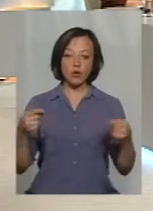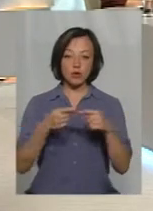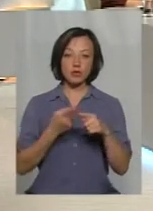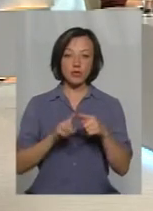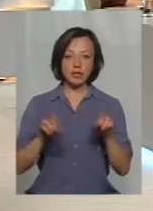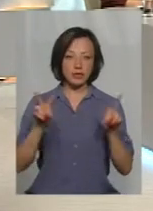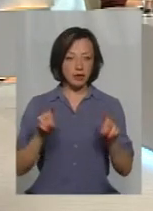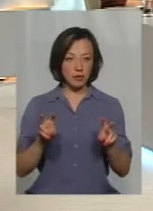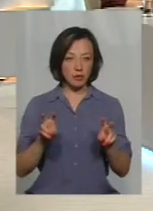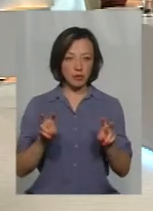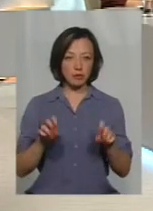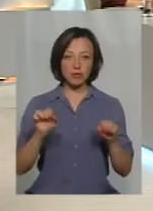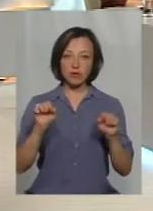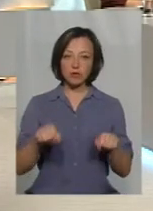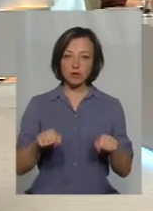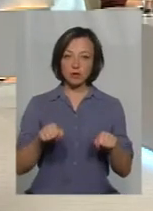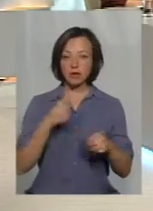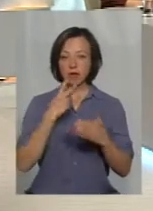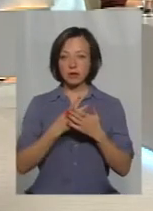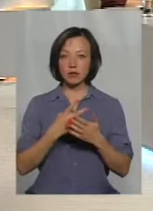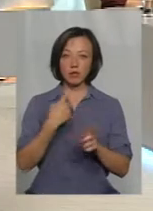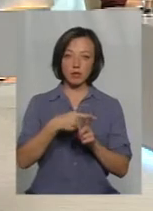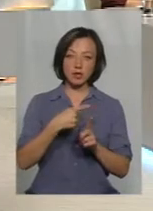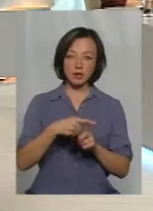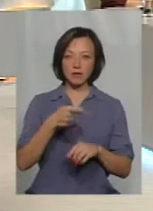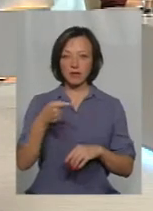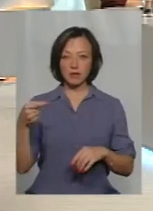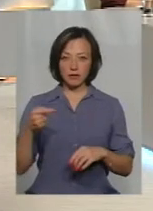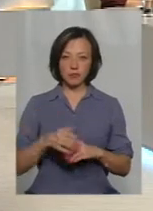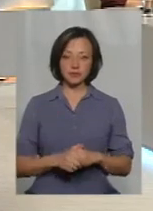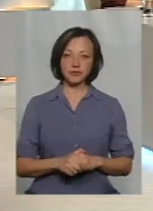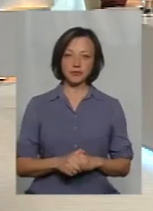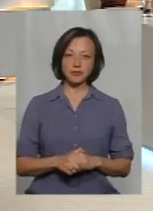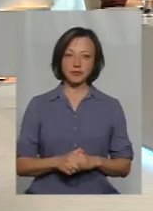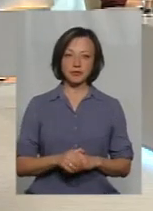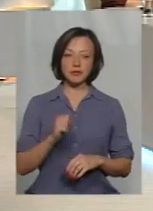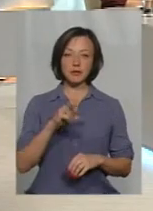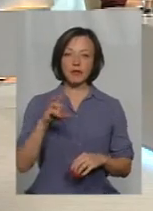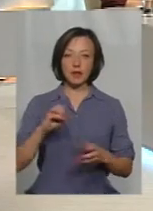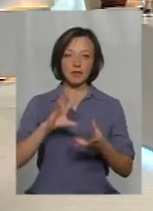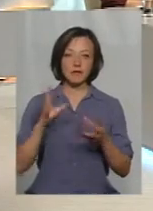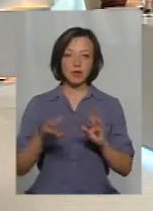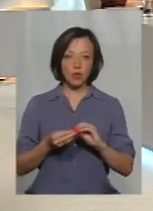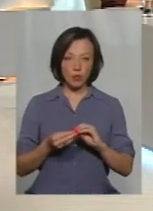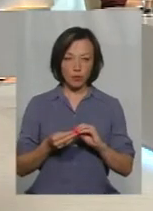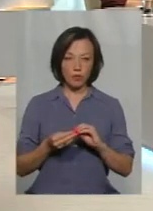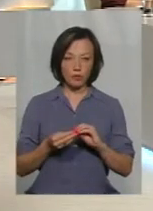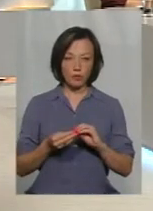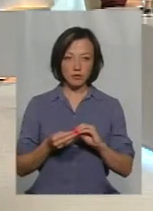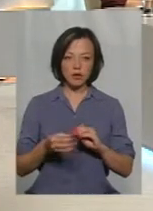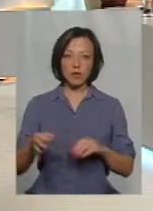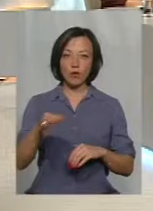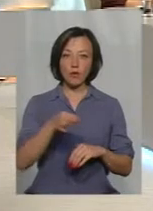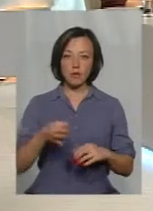тема, можна її бачити як позитивну сторону, так і негативну сторону. Але ж в цілому в